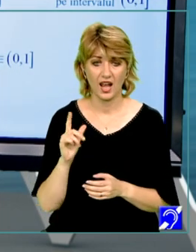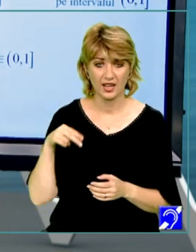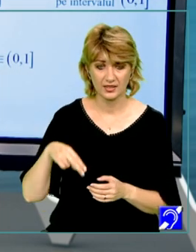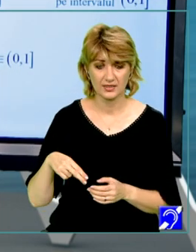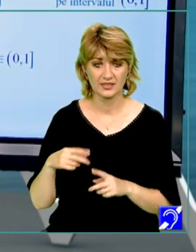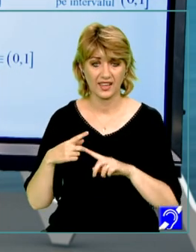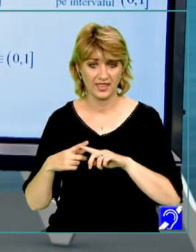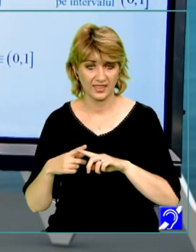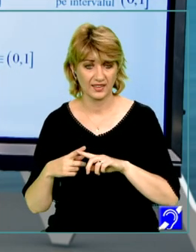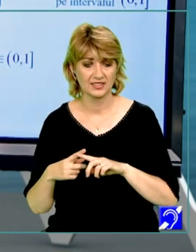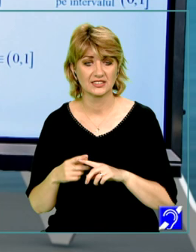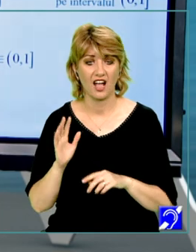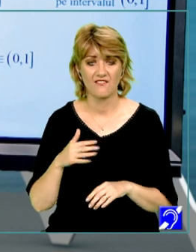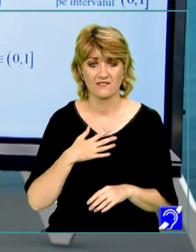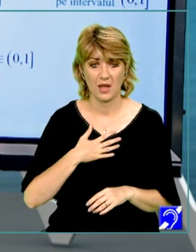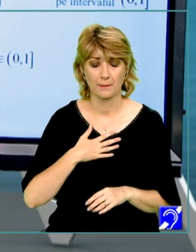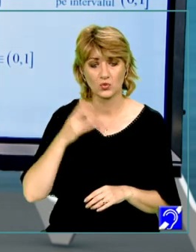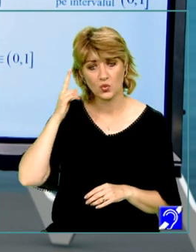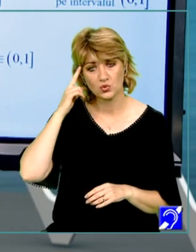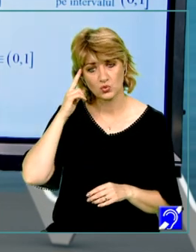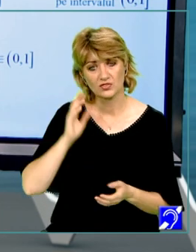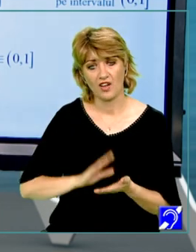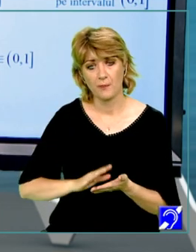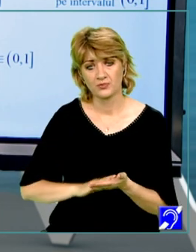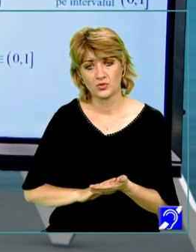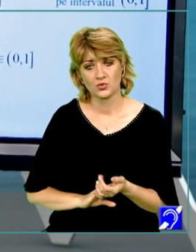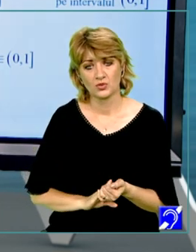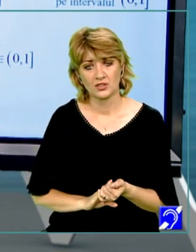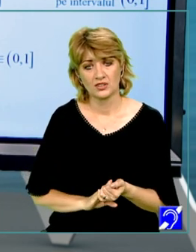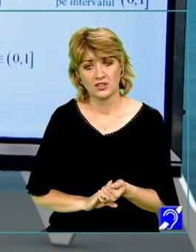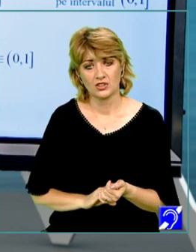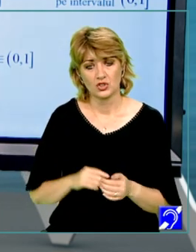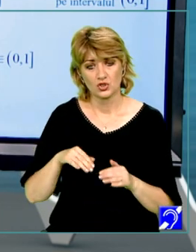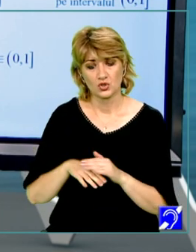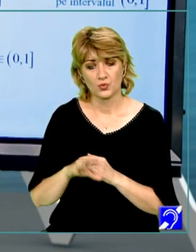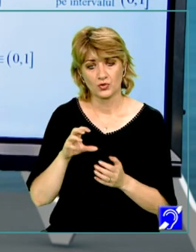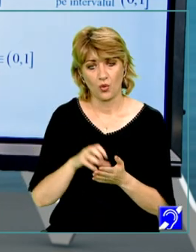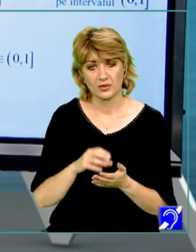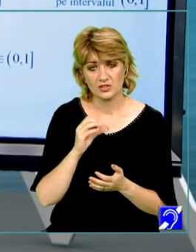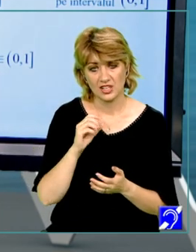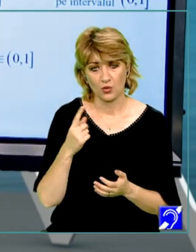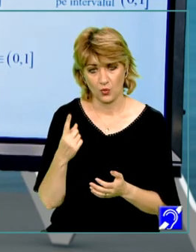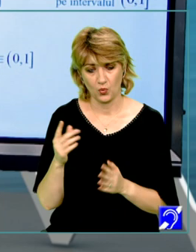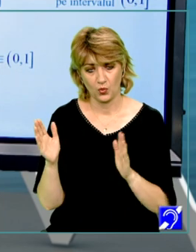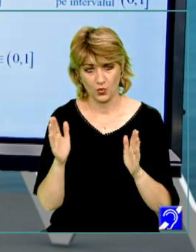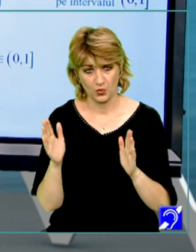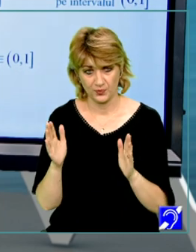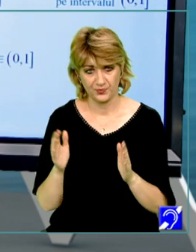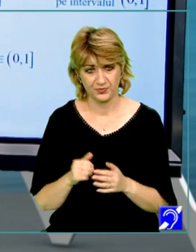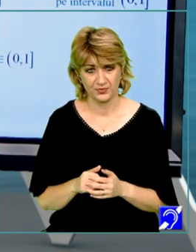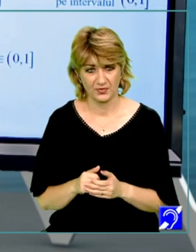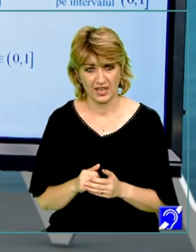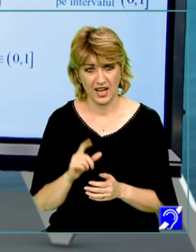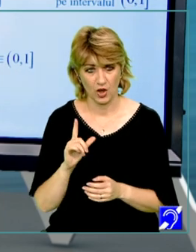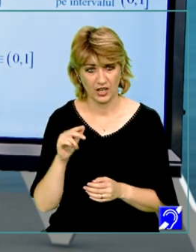de x avem cunoscut faptul că pe subdomeniul 0, 1, întreg domeniu al funcției logaritm natural